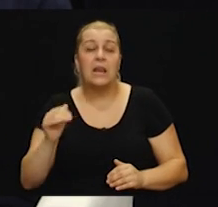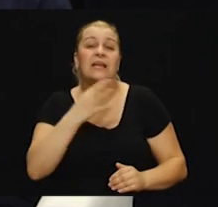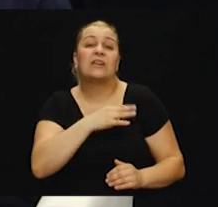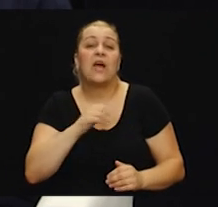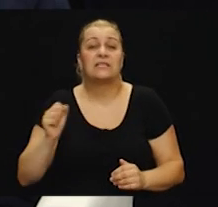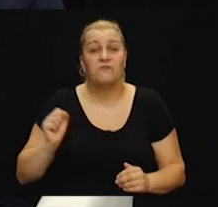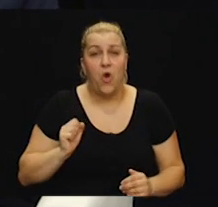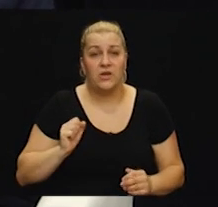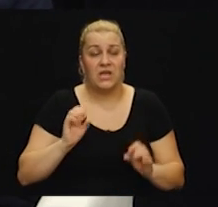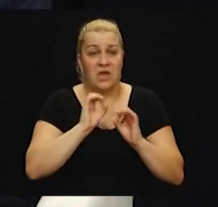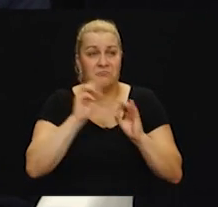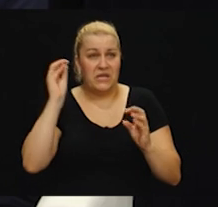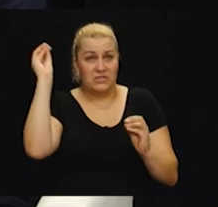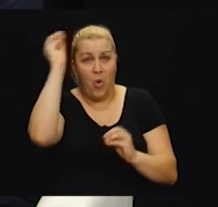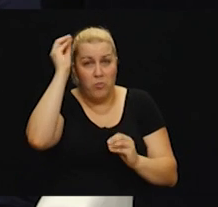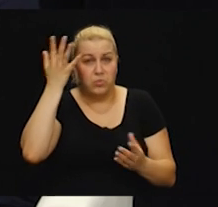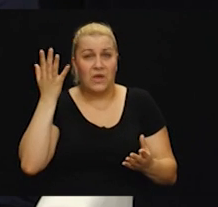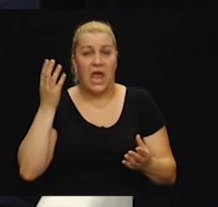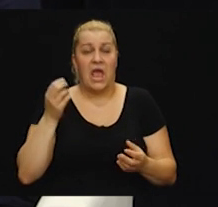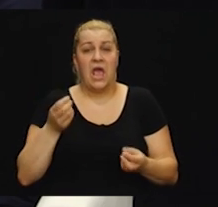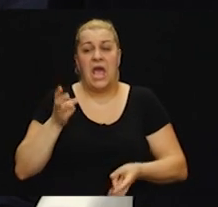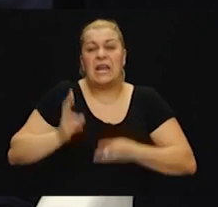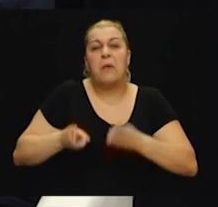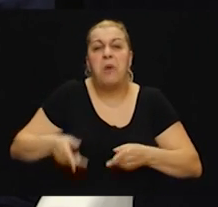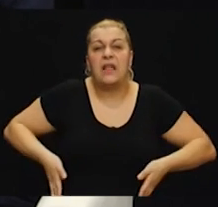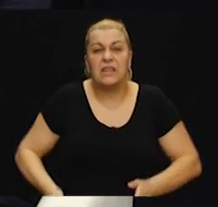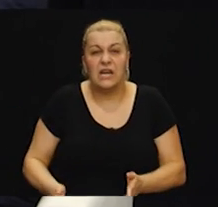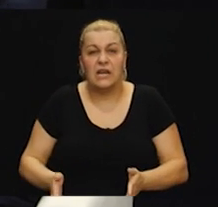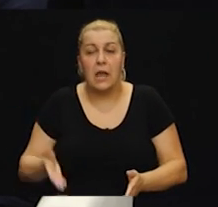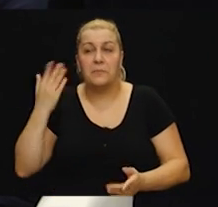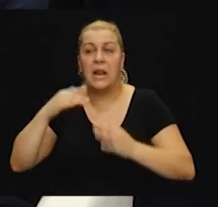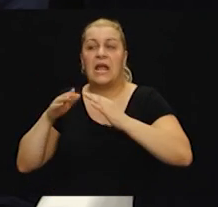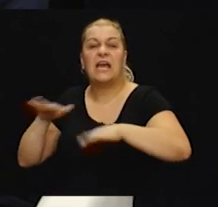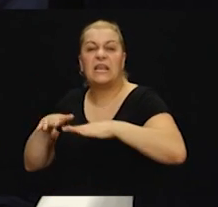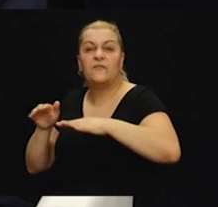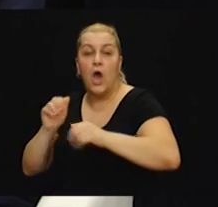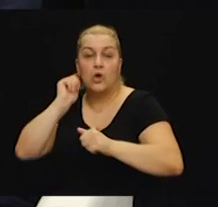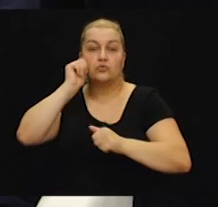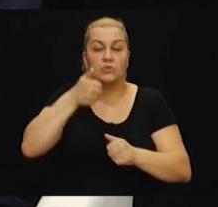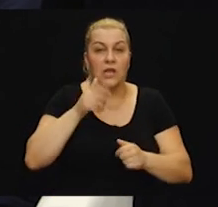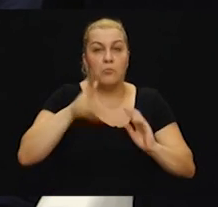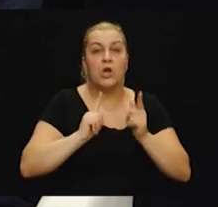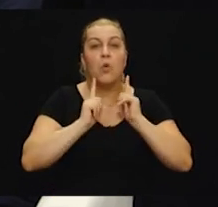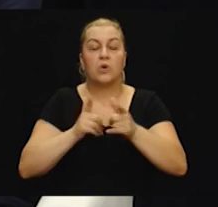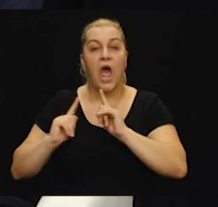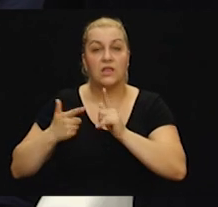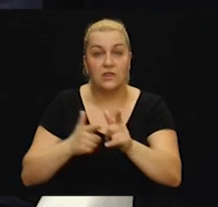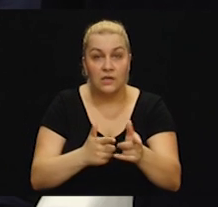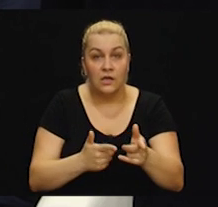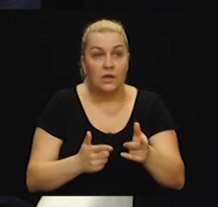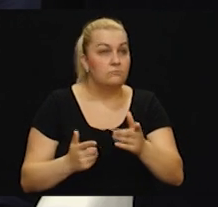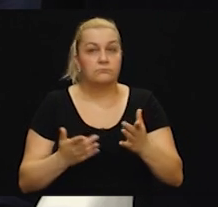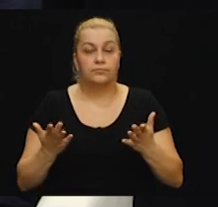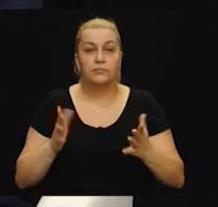iz Rebatinki, iz Sarijeve, sa stadiona, dolazite preko Žice, upadate kao desperado,